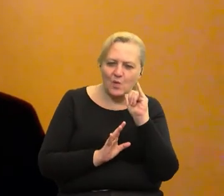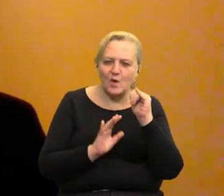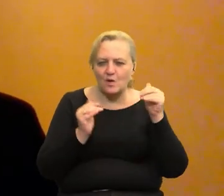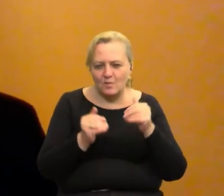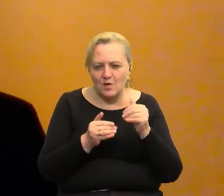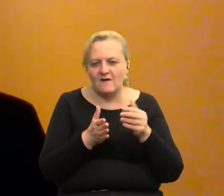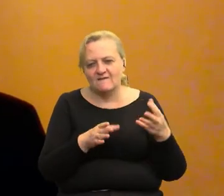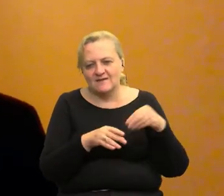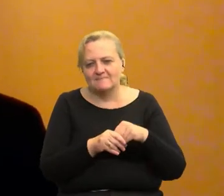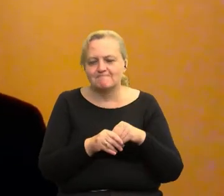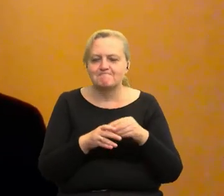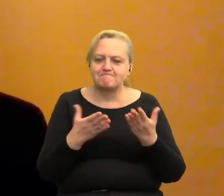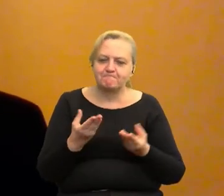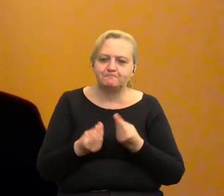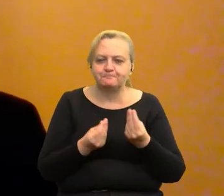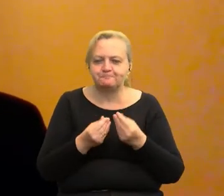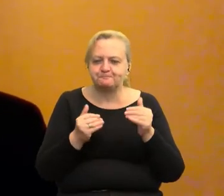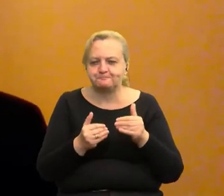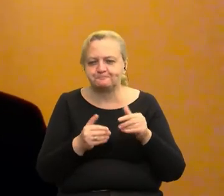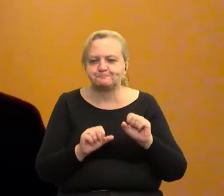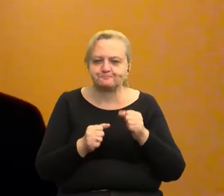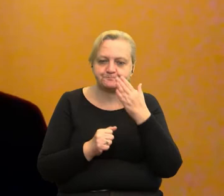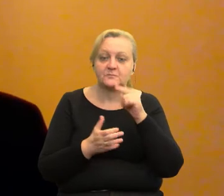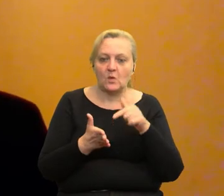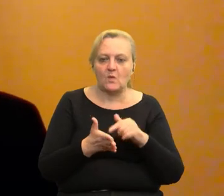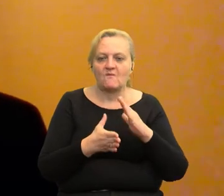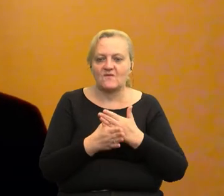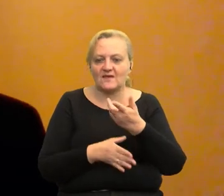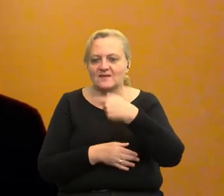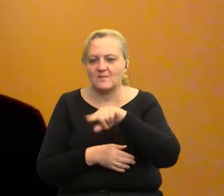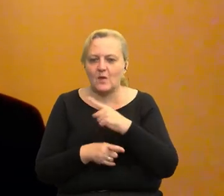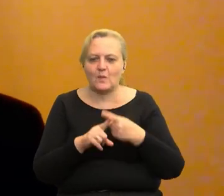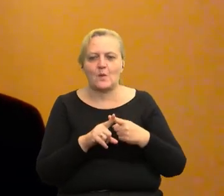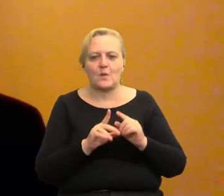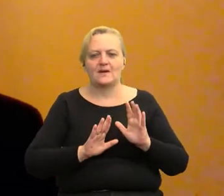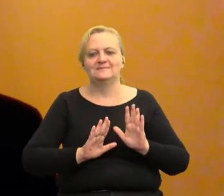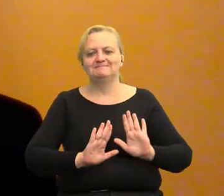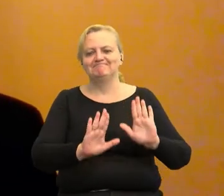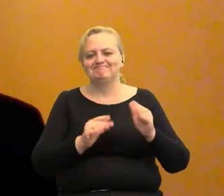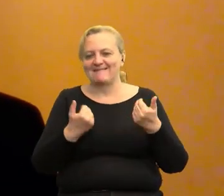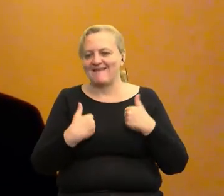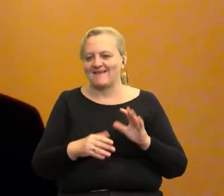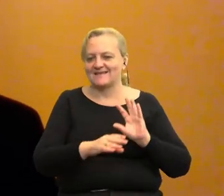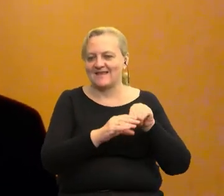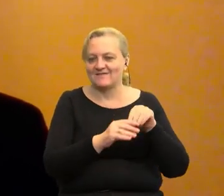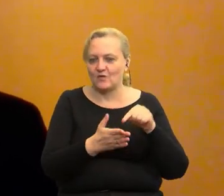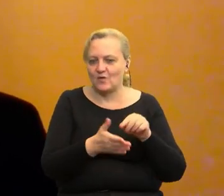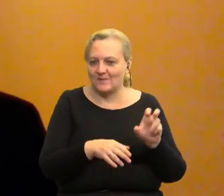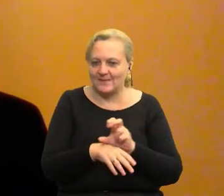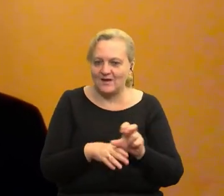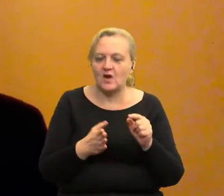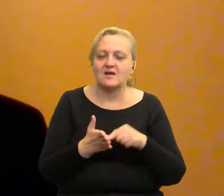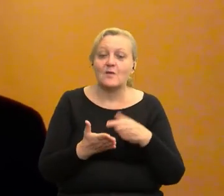pojawiać, może działać na tym, że właśnie te firmy mogą się troszkę zniechęcać do inwestowania w te technologie.